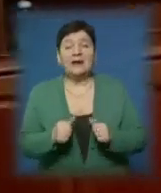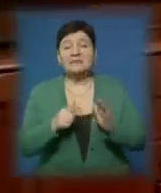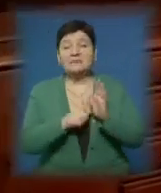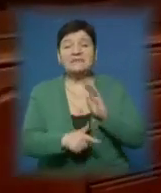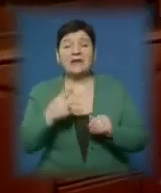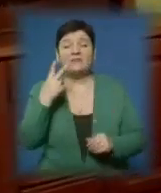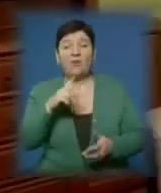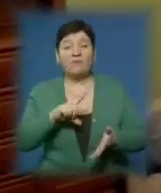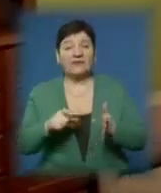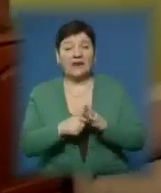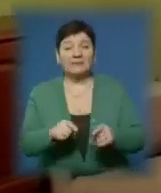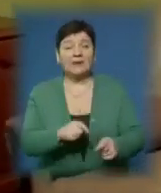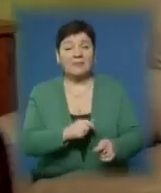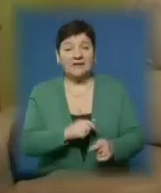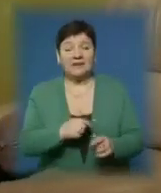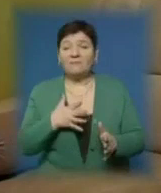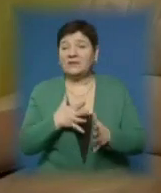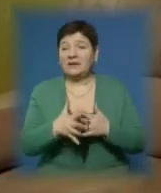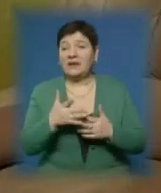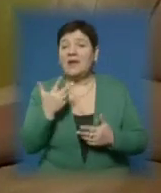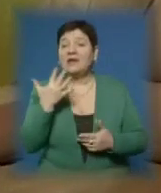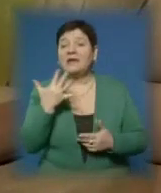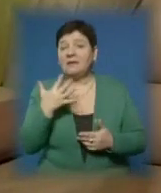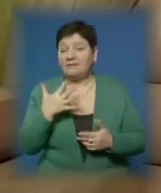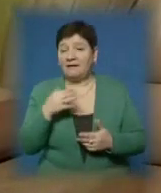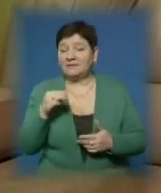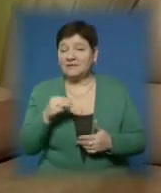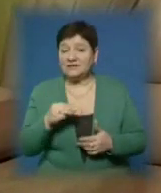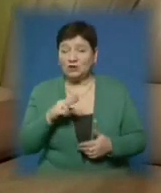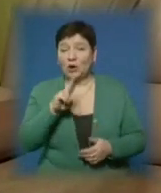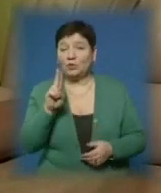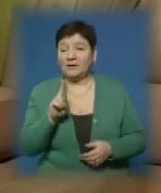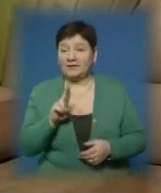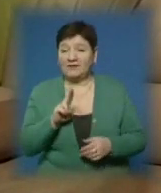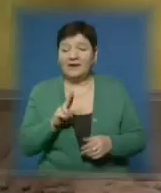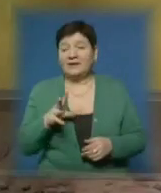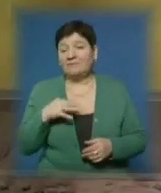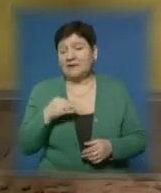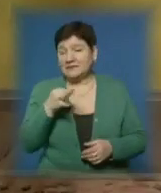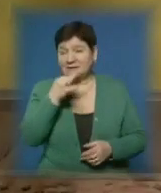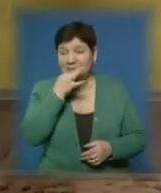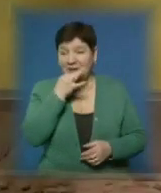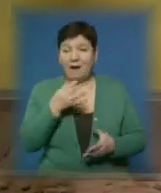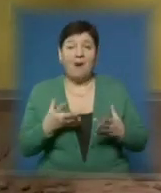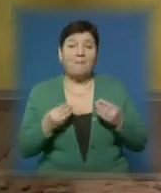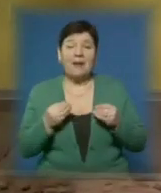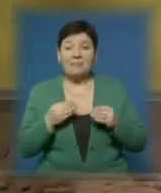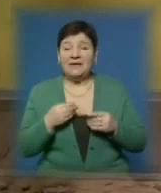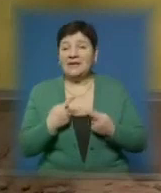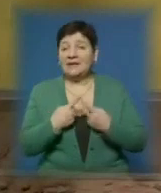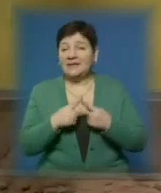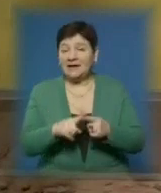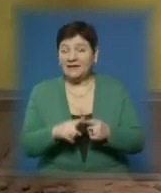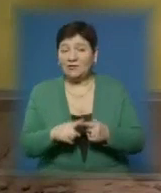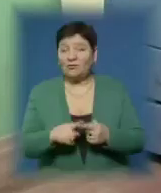квадратних метрів подружжя витратило кілька тисяч доларів. Облаштували квартиру на власний смак. Меблі та побутову техніку